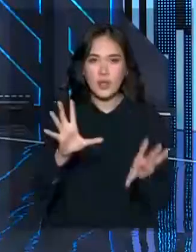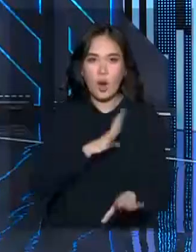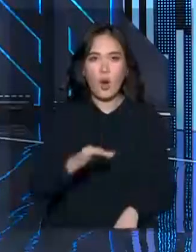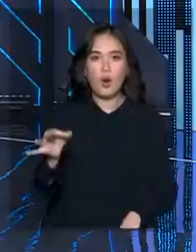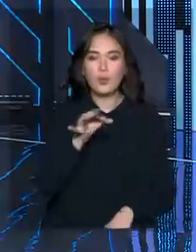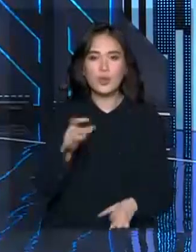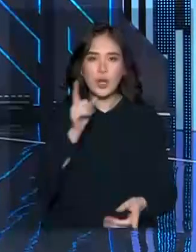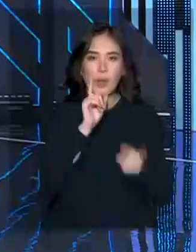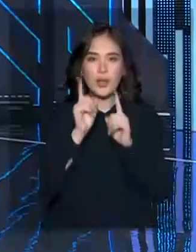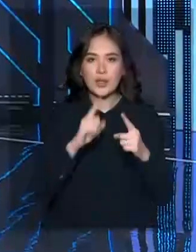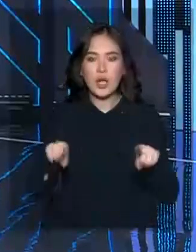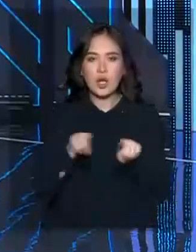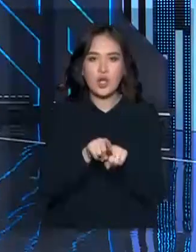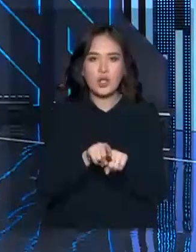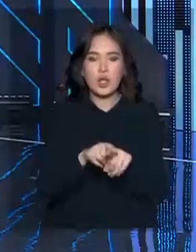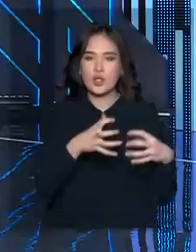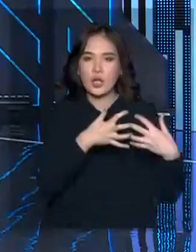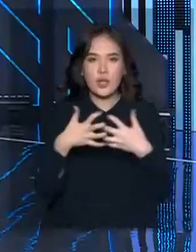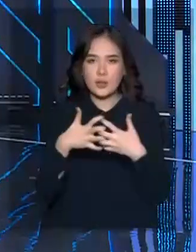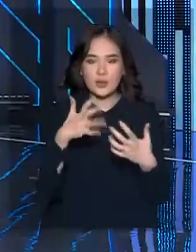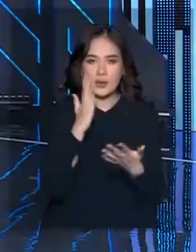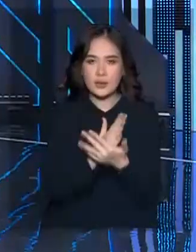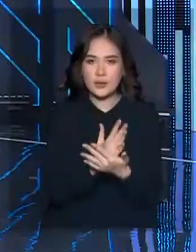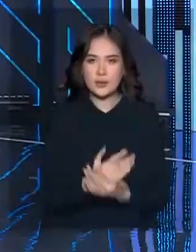областық мәслиғаттарға да қызу талаш жүріп жатырым.